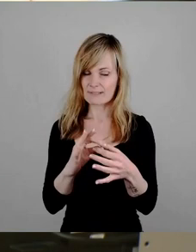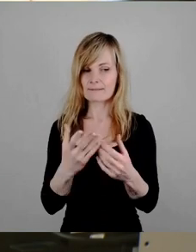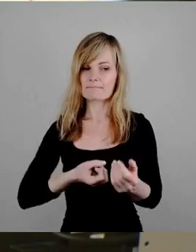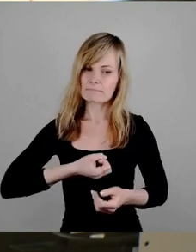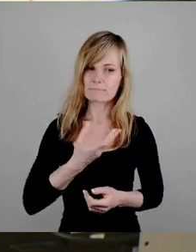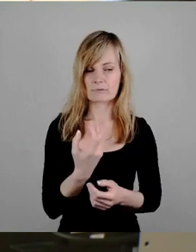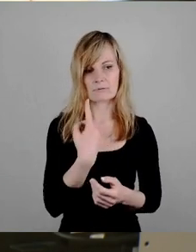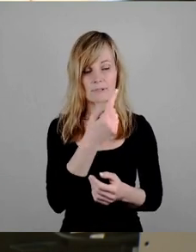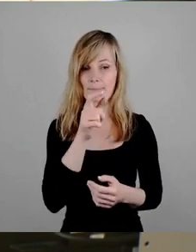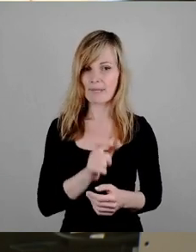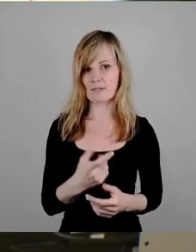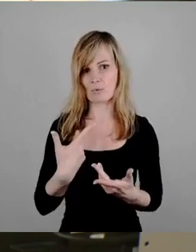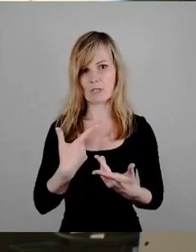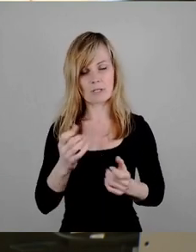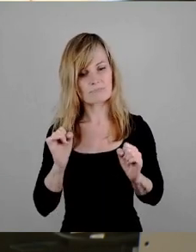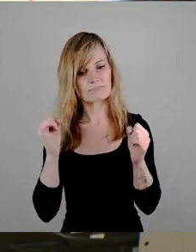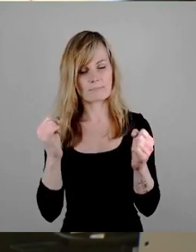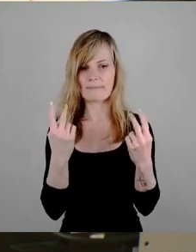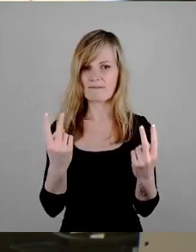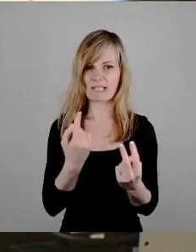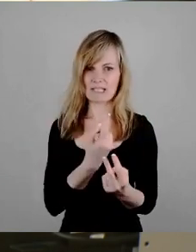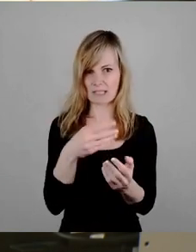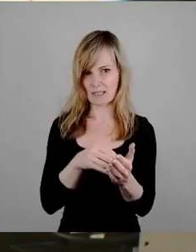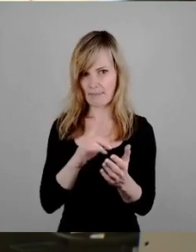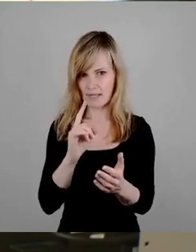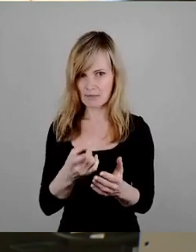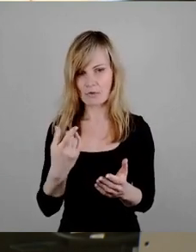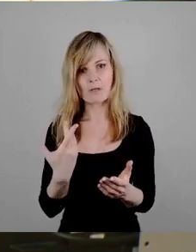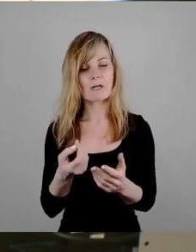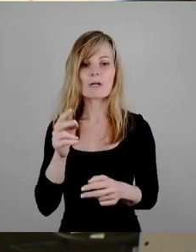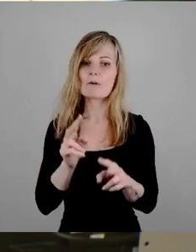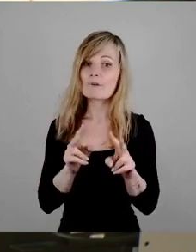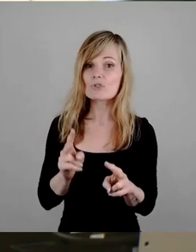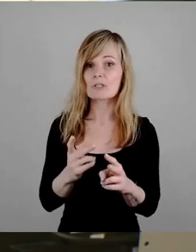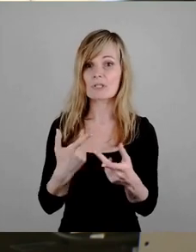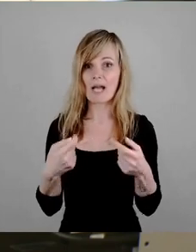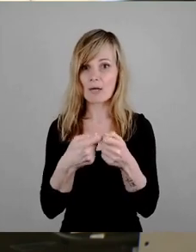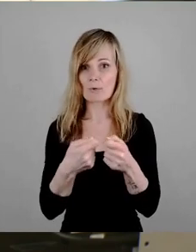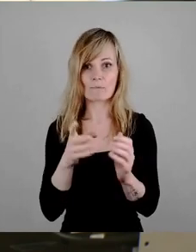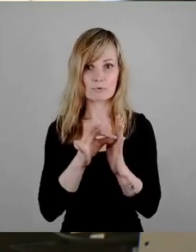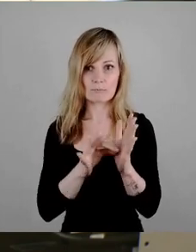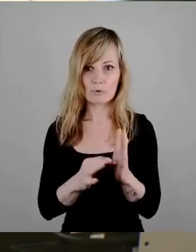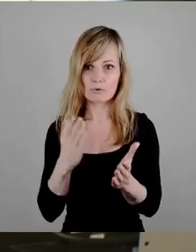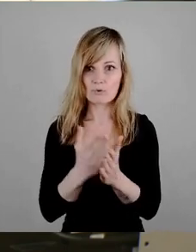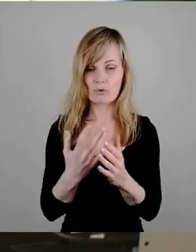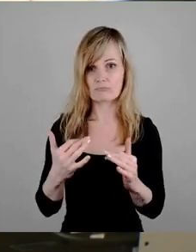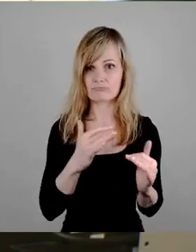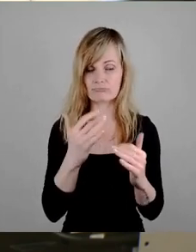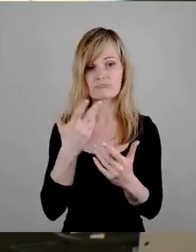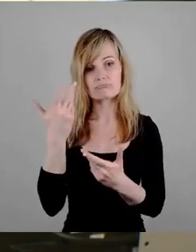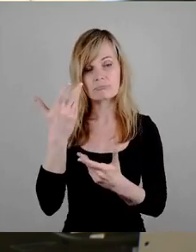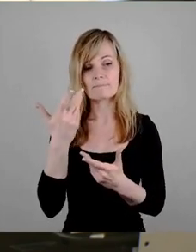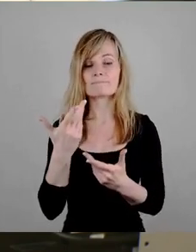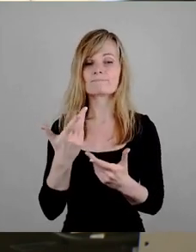Engagement war Hier mit drüber nachzudenken Und es wurden verschiedene Anknüpfungspunkte diskutiert Ich will nur mal ein paar Auszüge nennen